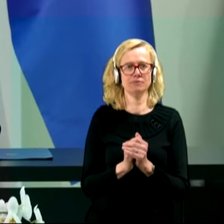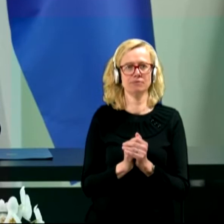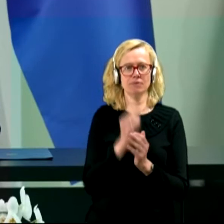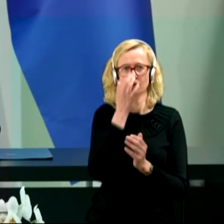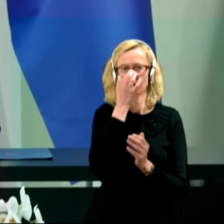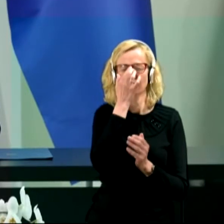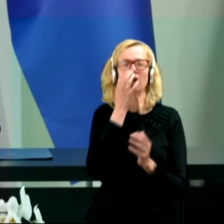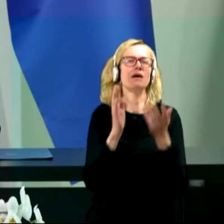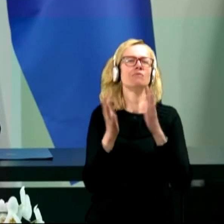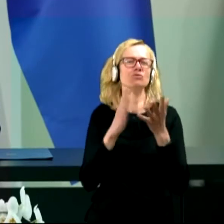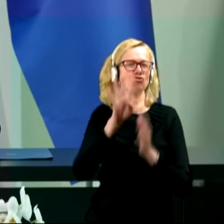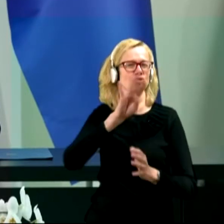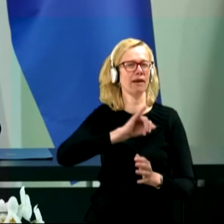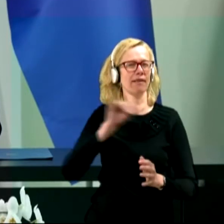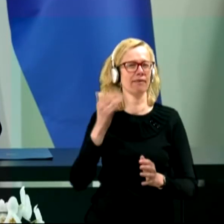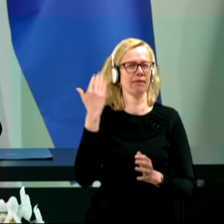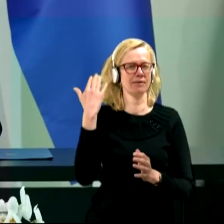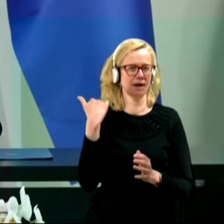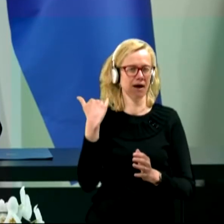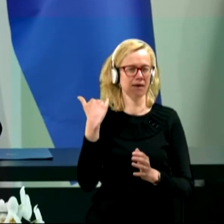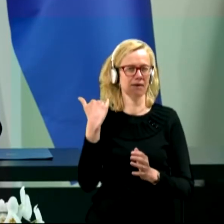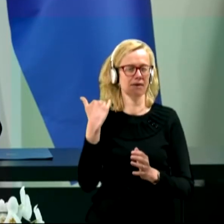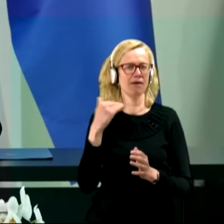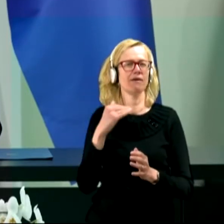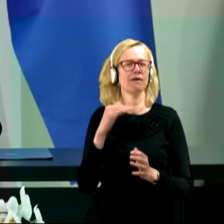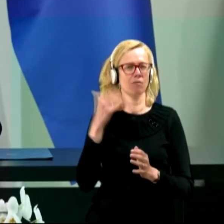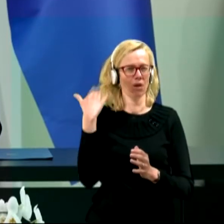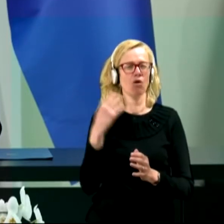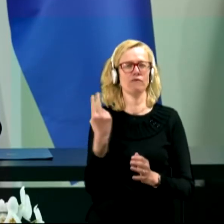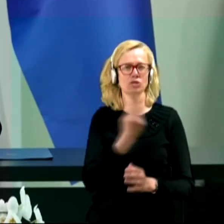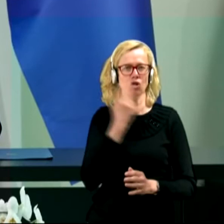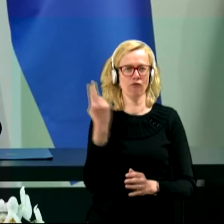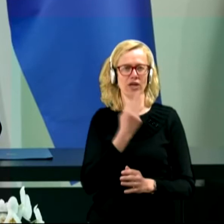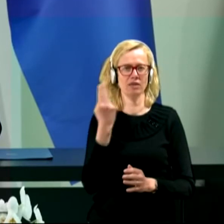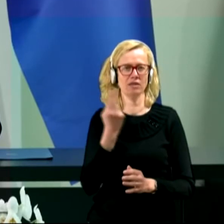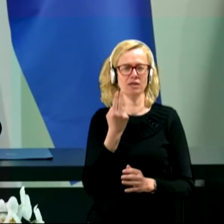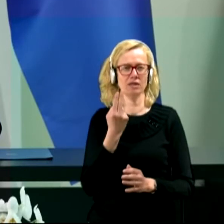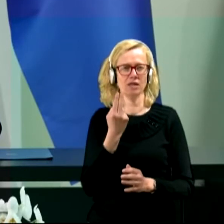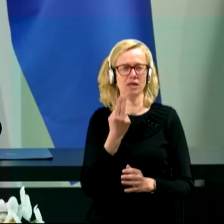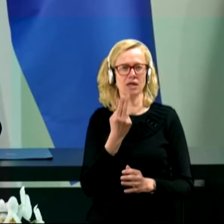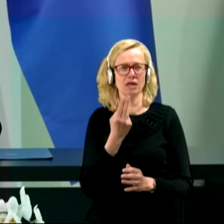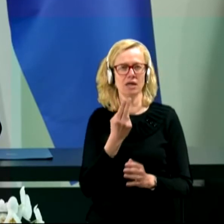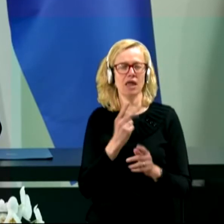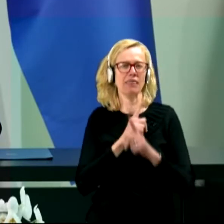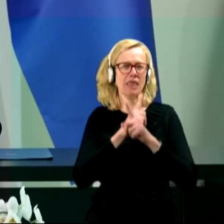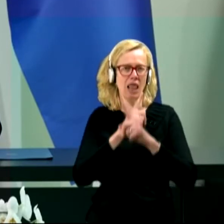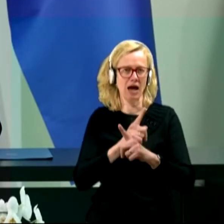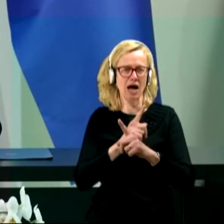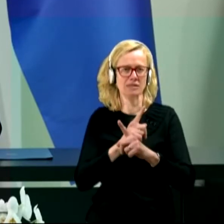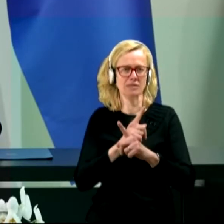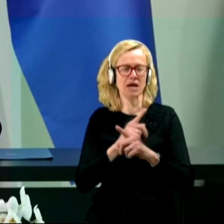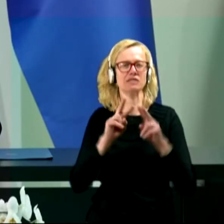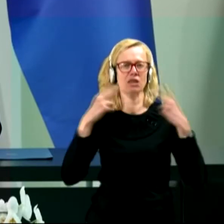Približno štiri leta nazaj, slaba štiri leta nazaj je bila v Sloveniji inšpekcija oziroma delegacija Svetovne